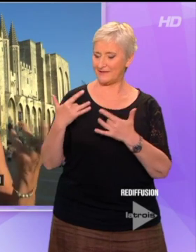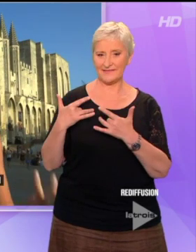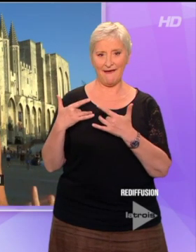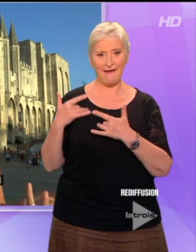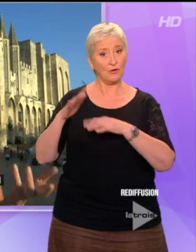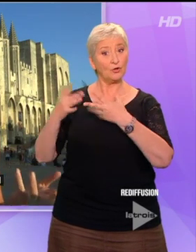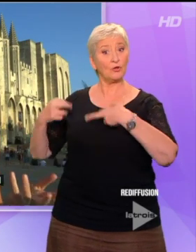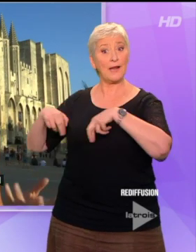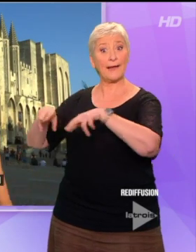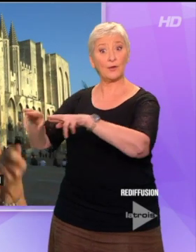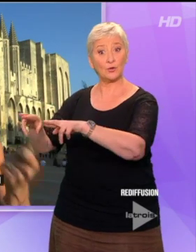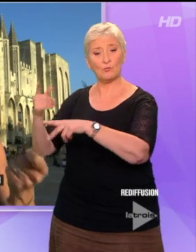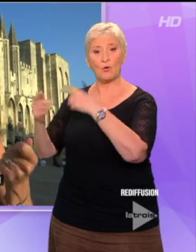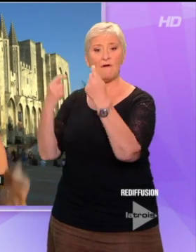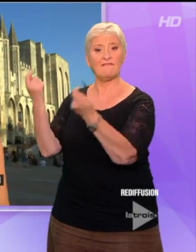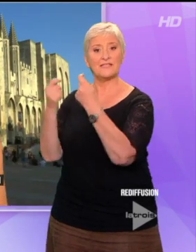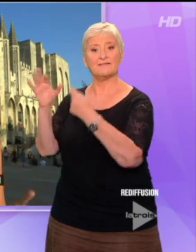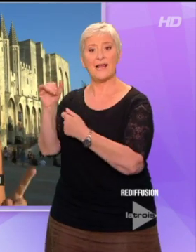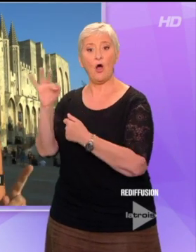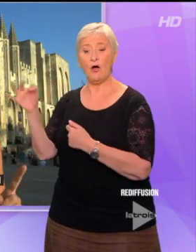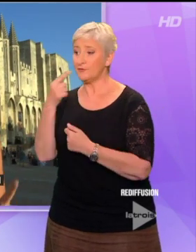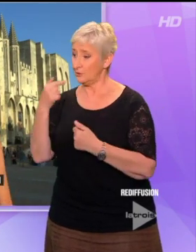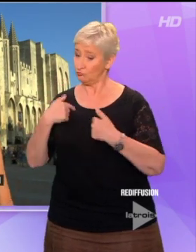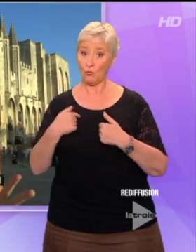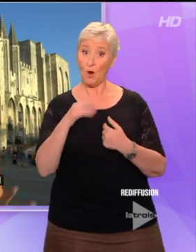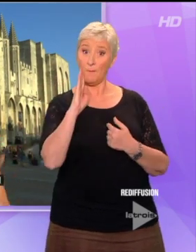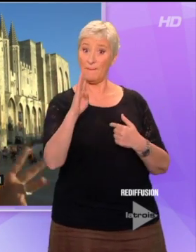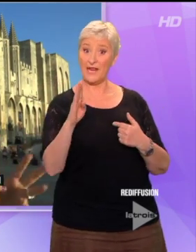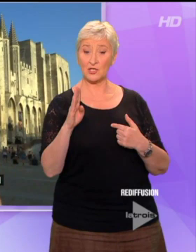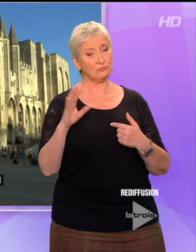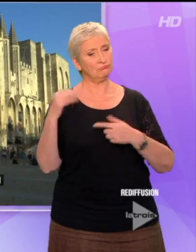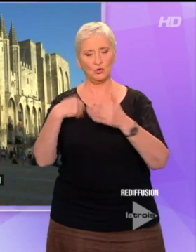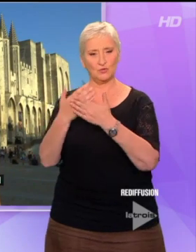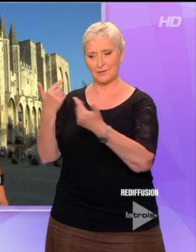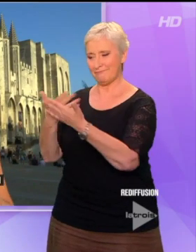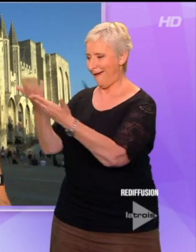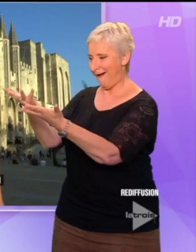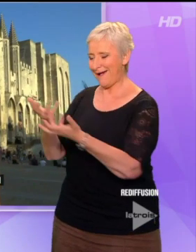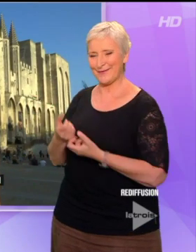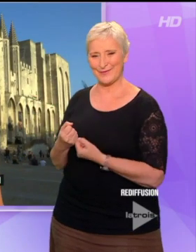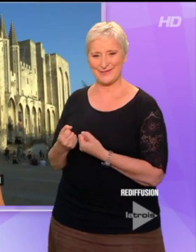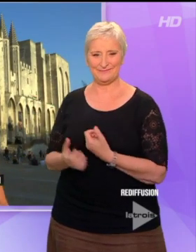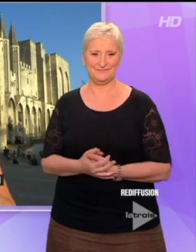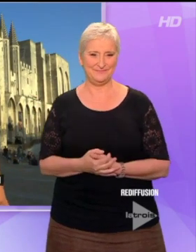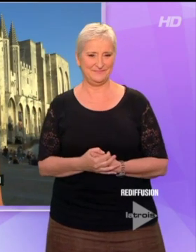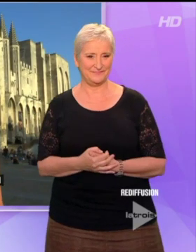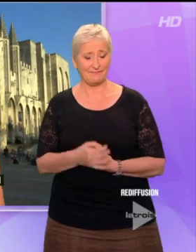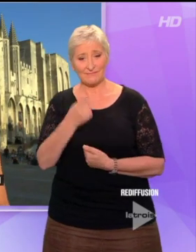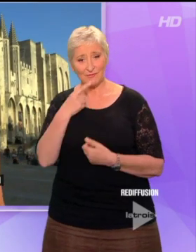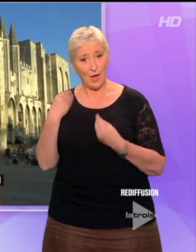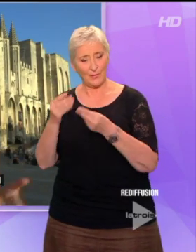la rue pour le festival off, de s'annoncer comme « je suis belge ». Et là, l'accueil est déjà plutôt rassurant,